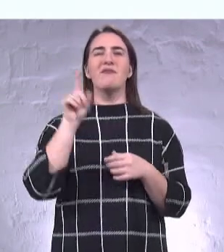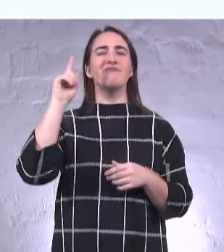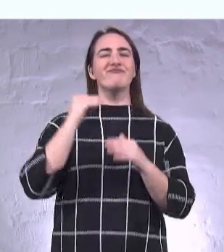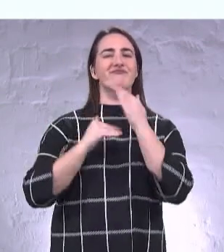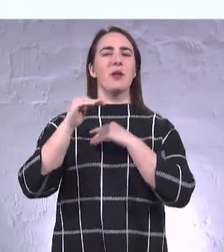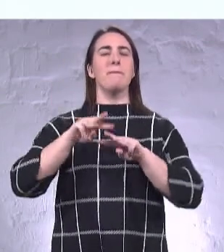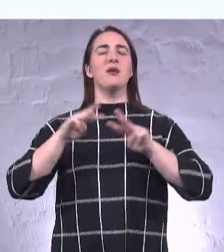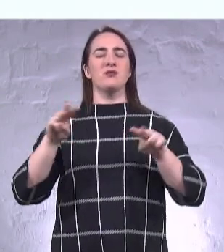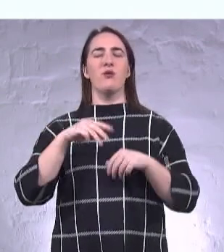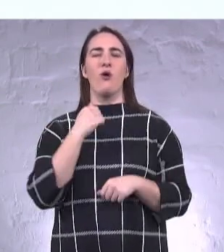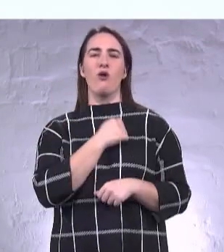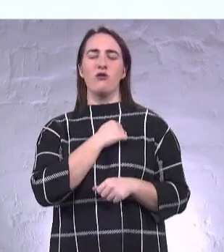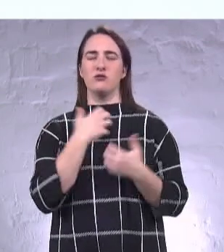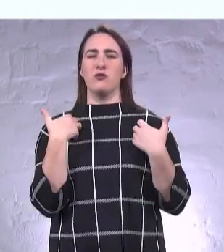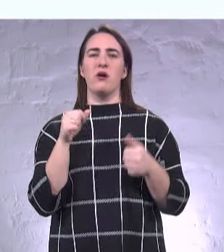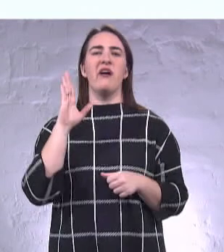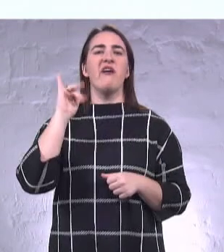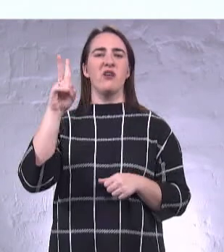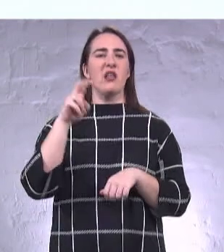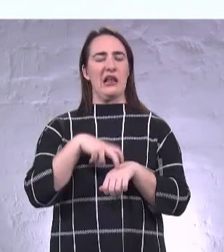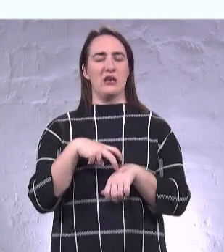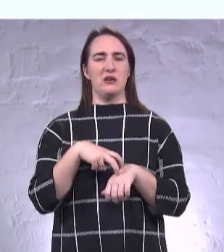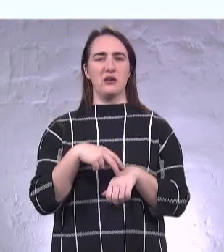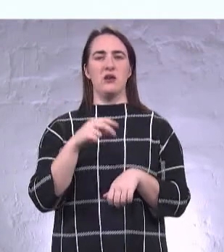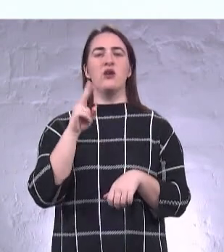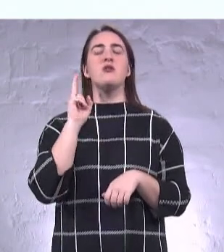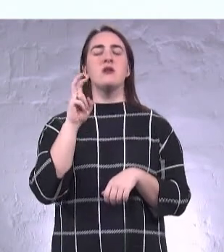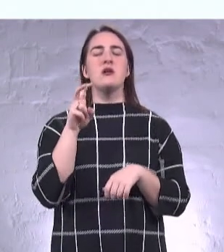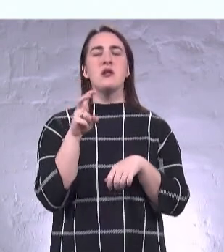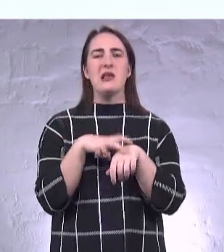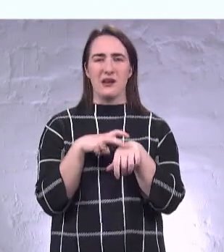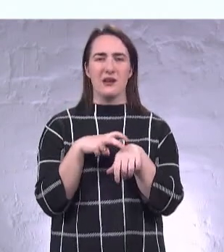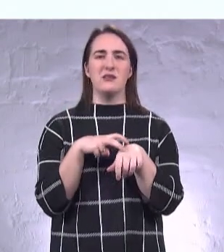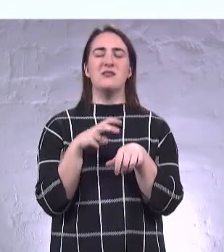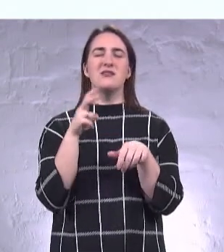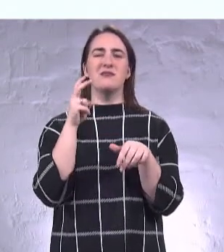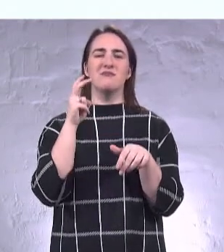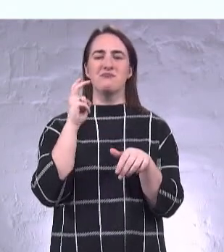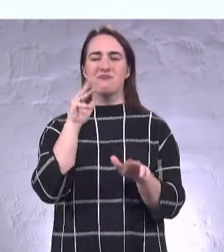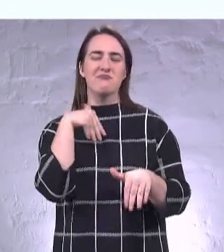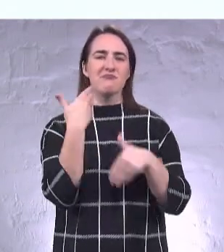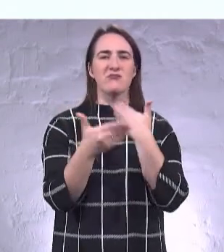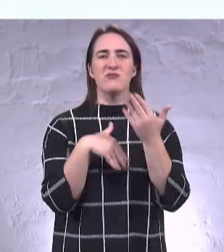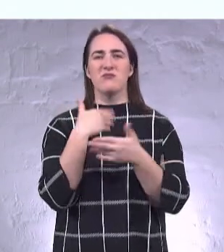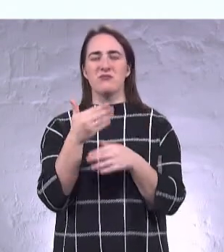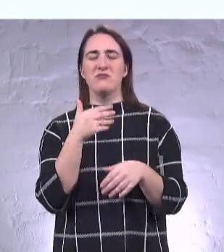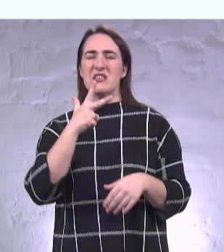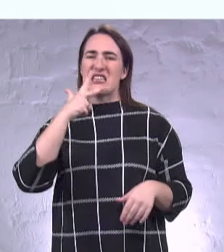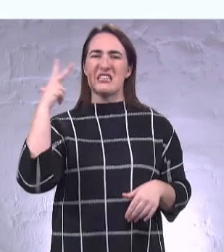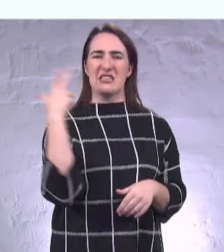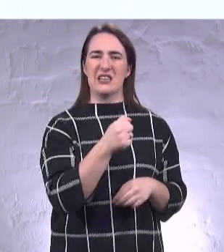охорони здоров'я. Він лікар. І лікарі раджують вводити зараз локдаун на три тижні.